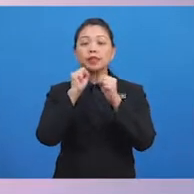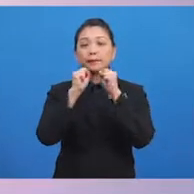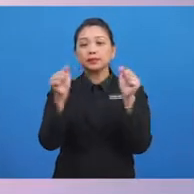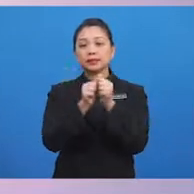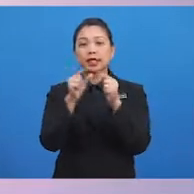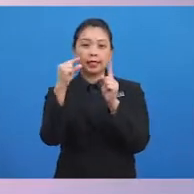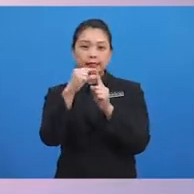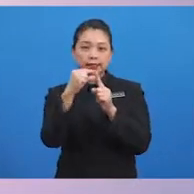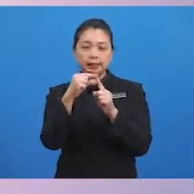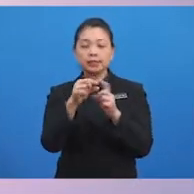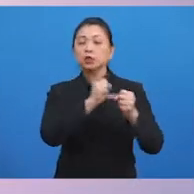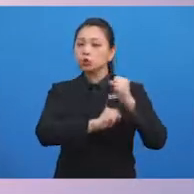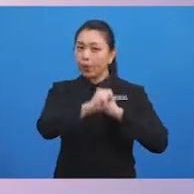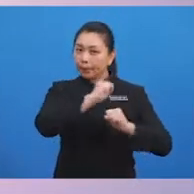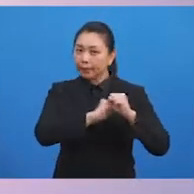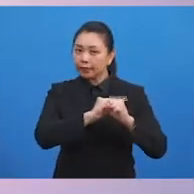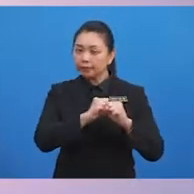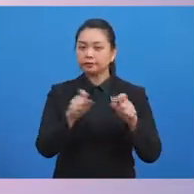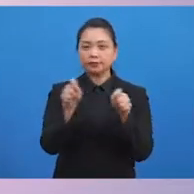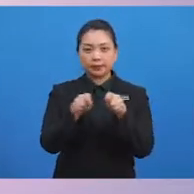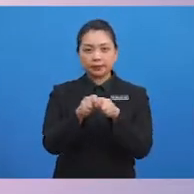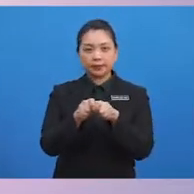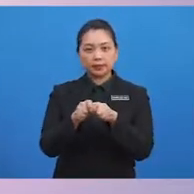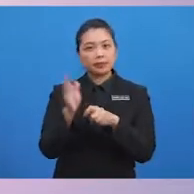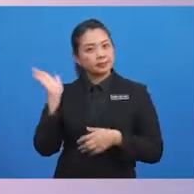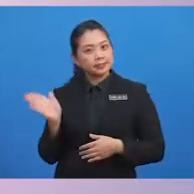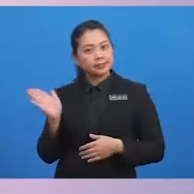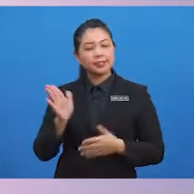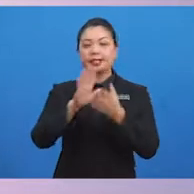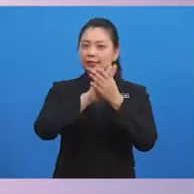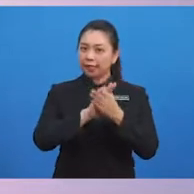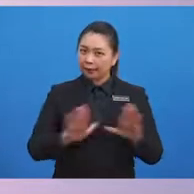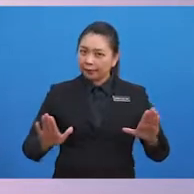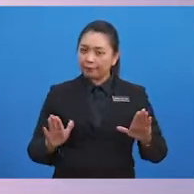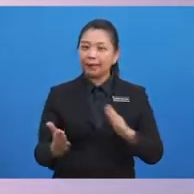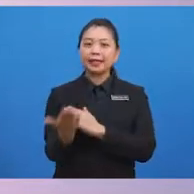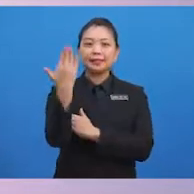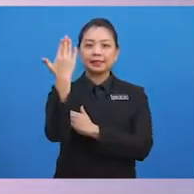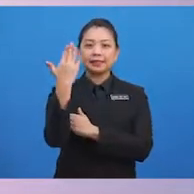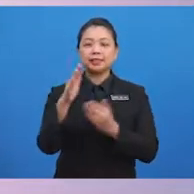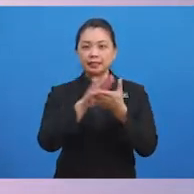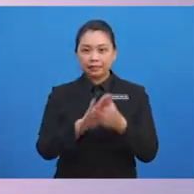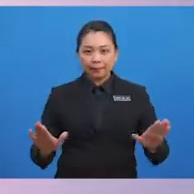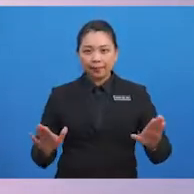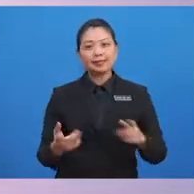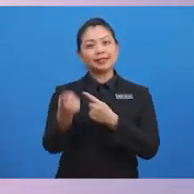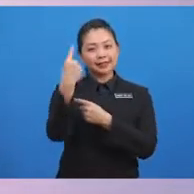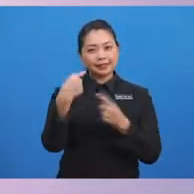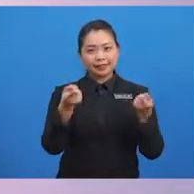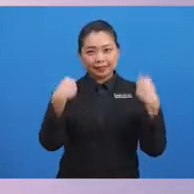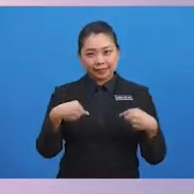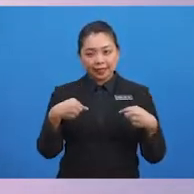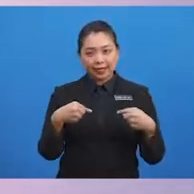-kata sopan. Seperti, selamat pagi, selamat datang, selamat pulang